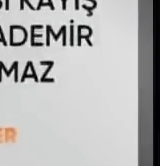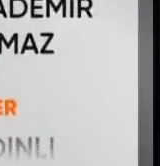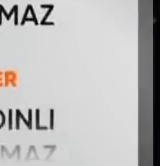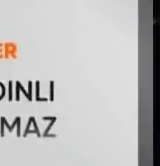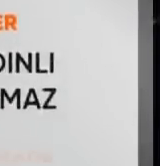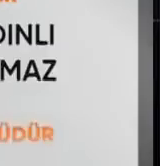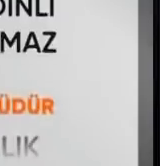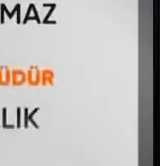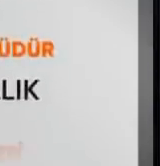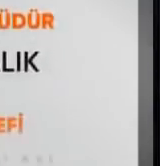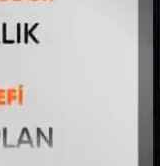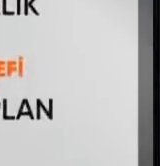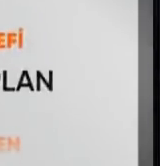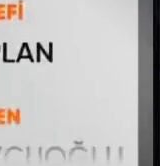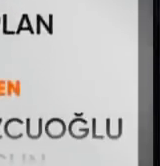Altyazı.K.